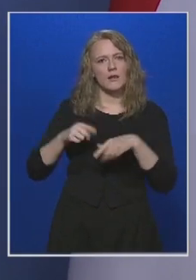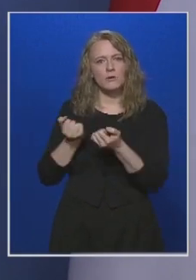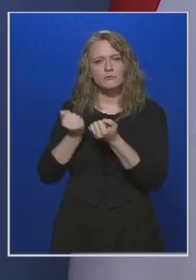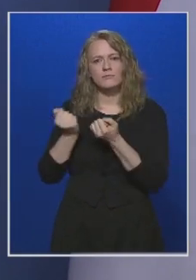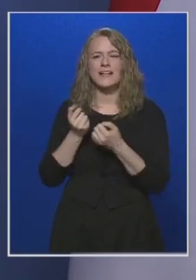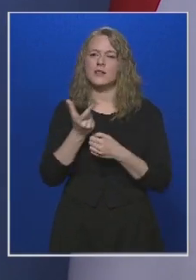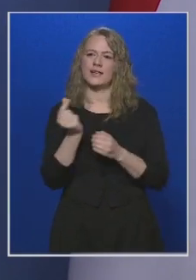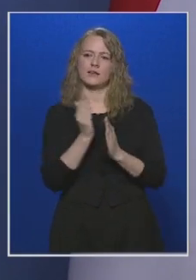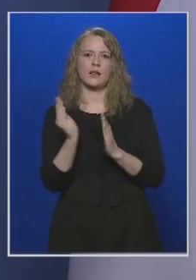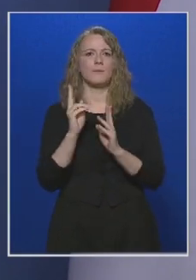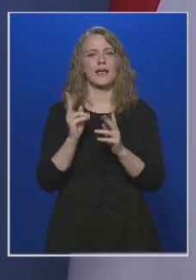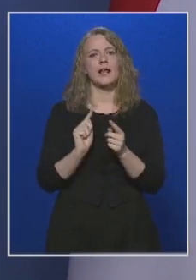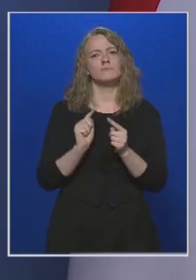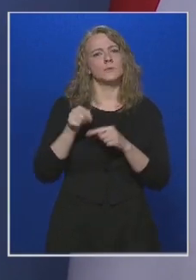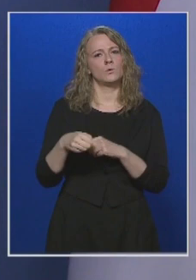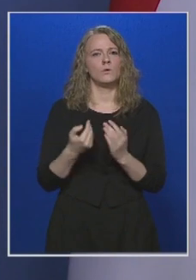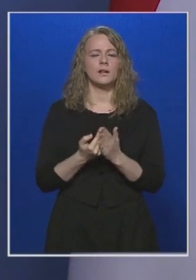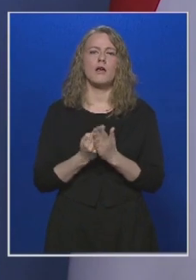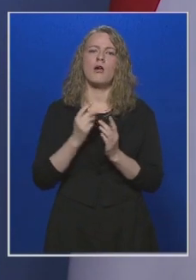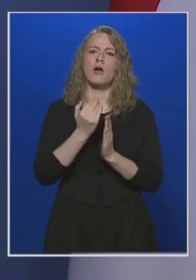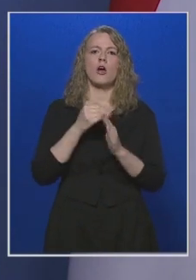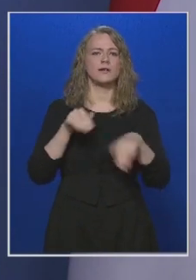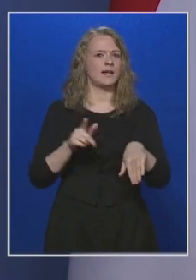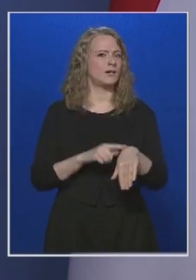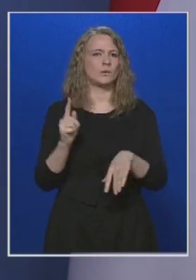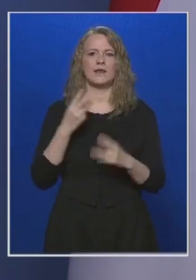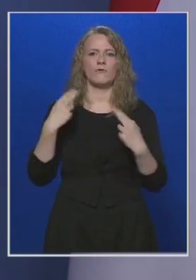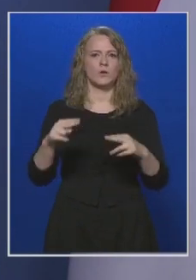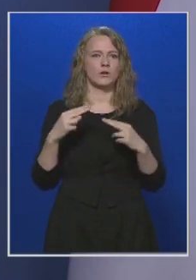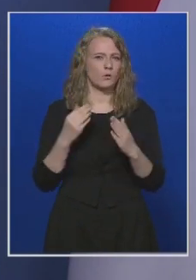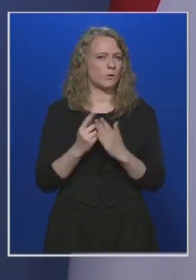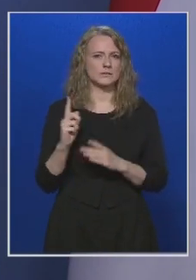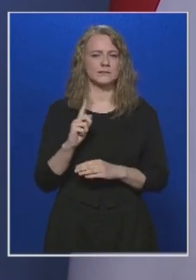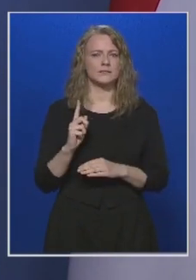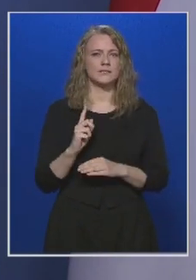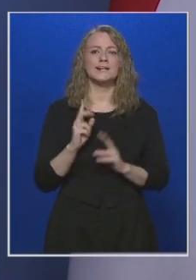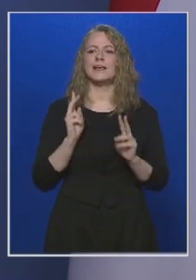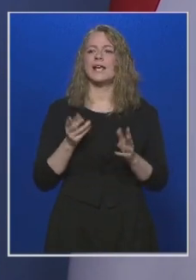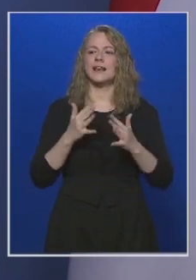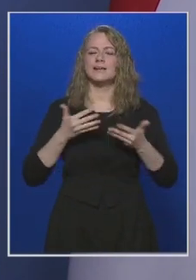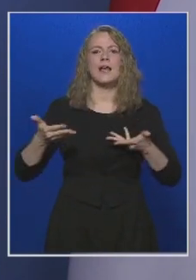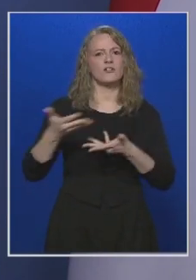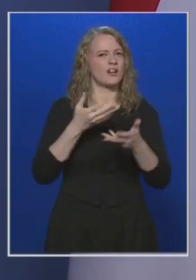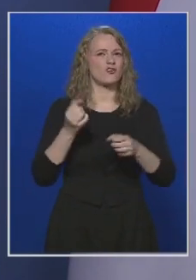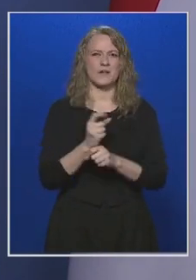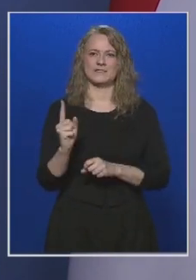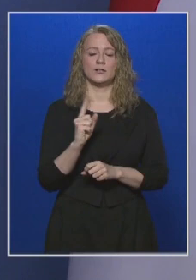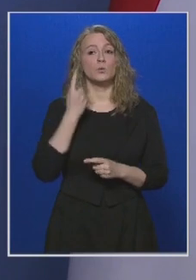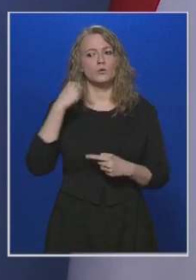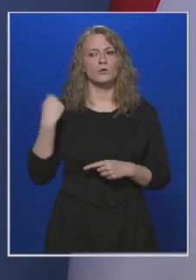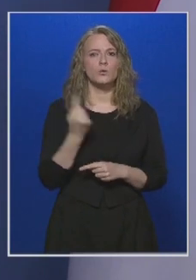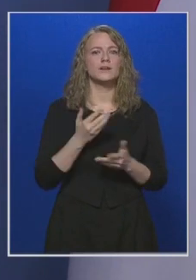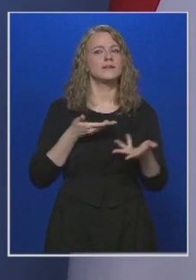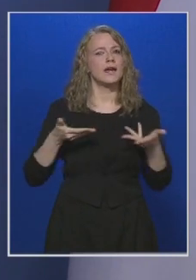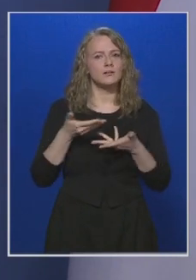napot kellene áthidalni ahhoz, hogy ott a határidők ne folytatódjanak, illetve hogy ne kell ilyen tárgyalásokat tartani. Úgy tudjuk, hogy a tárgyalások nagy